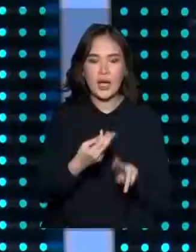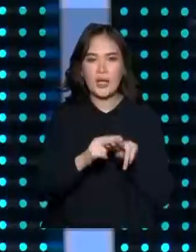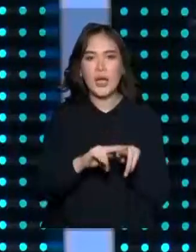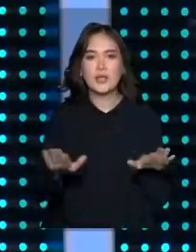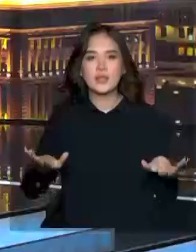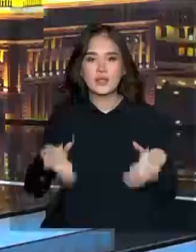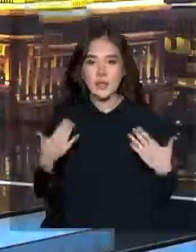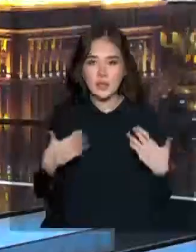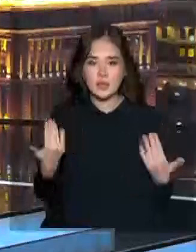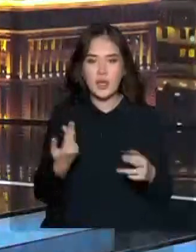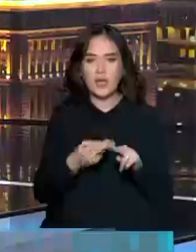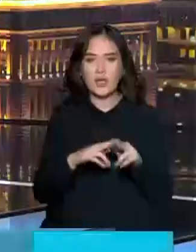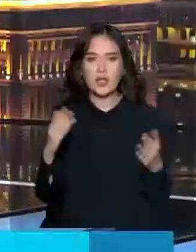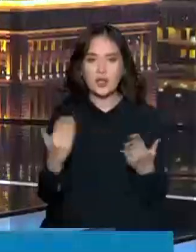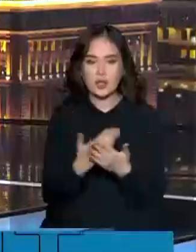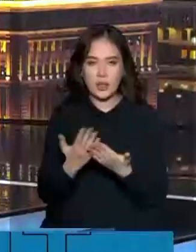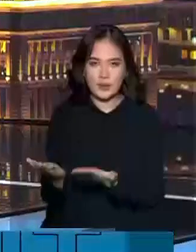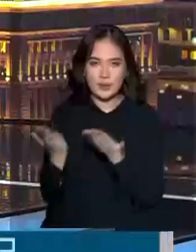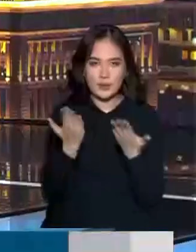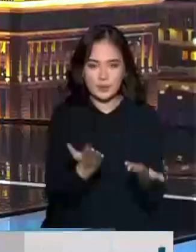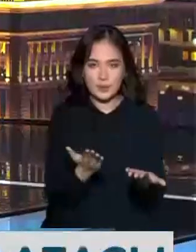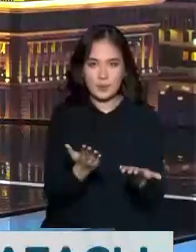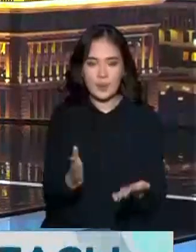Мұрза, жаңауықтыға хош келдіңіз.